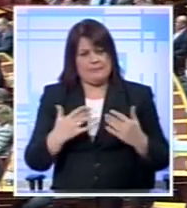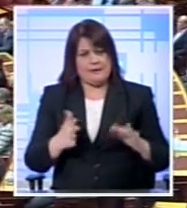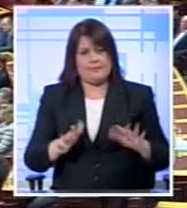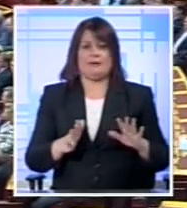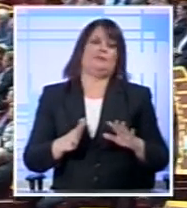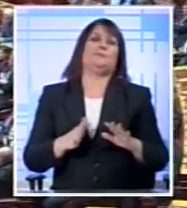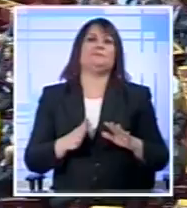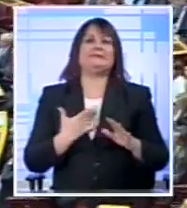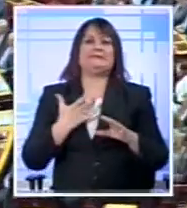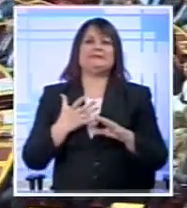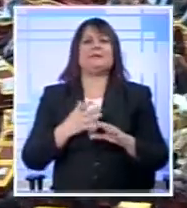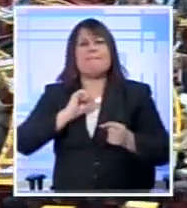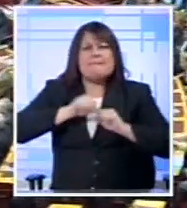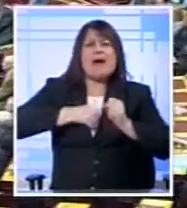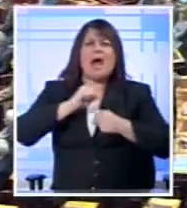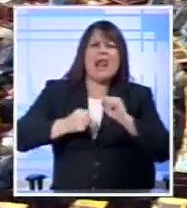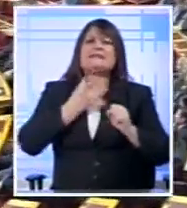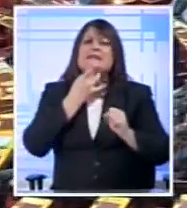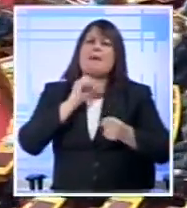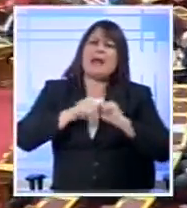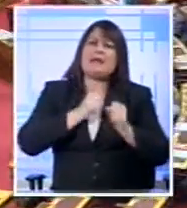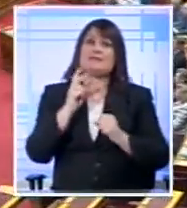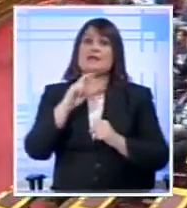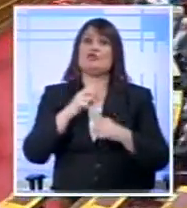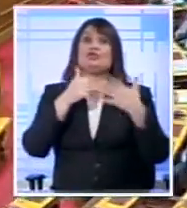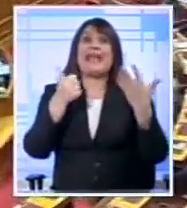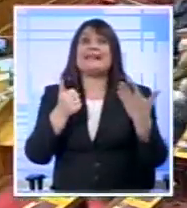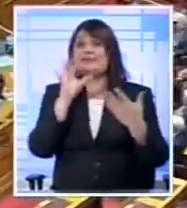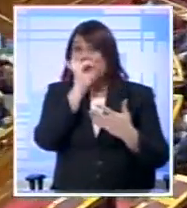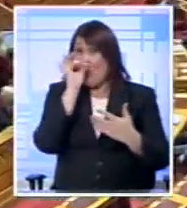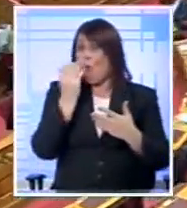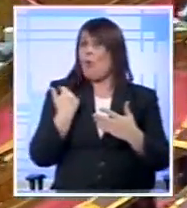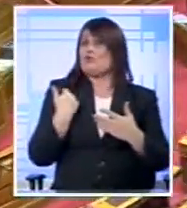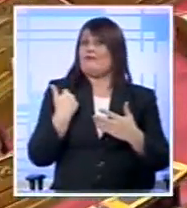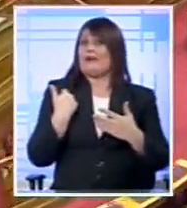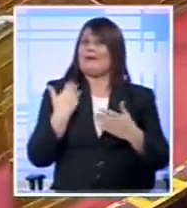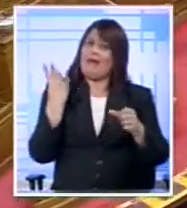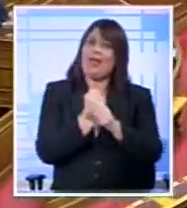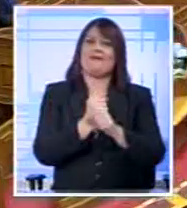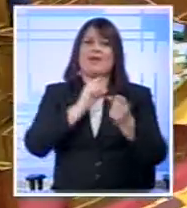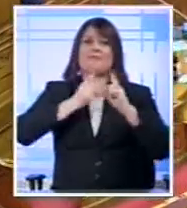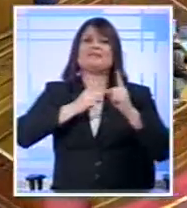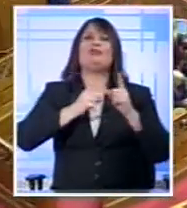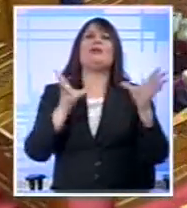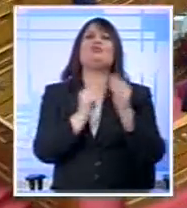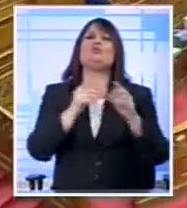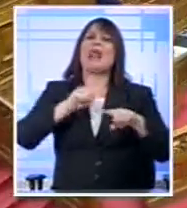Παλέψαμε με νύχια και δόντια Να πετύχουμε στις 26 Οκτωβρίου Μια Ευρωπαϊκή Συμφωνία για τη χώρα